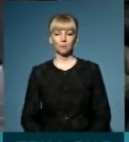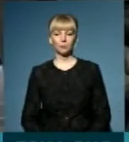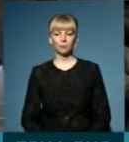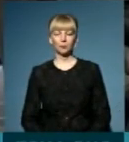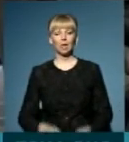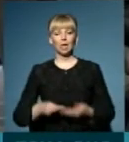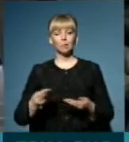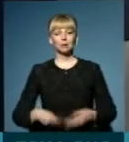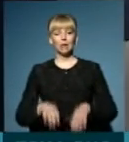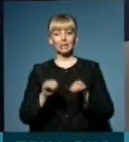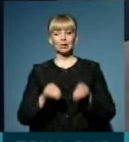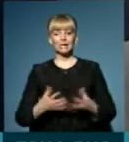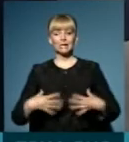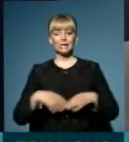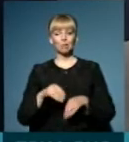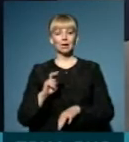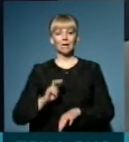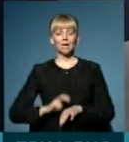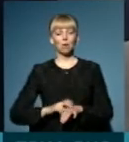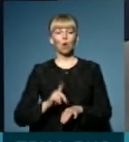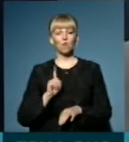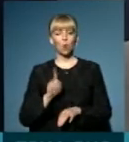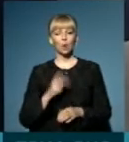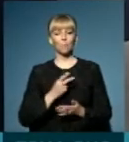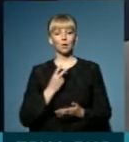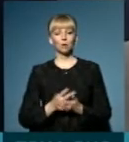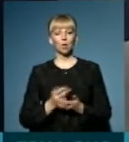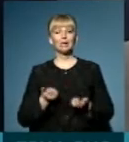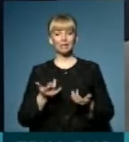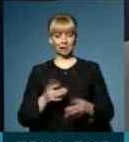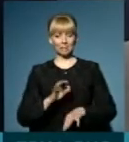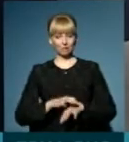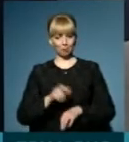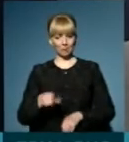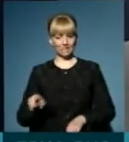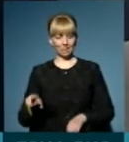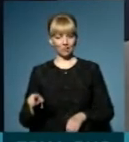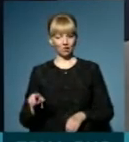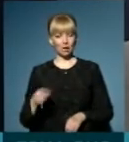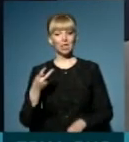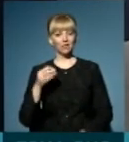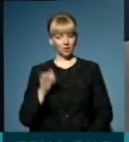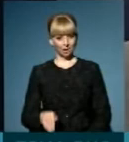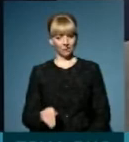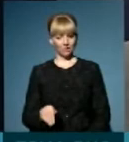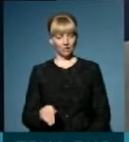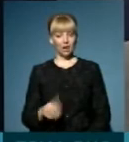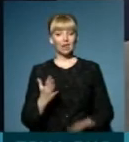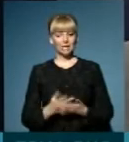Підписання декларації з сімейним лікарем, вона передбачає певну кількість пацієнтів. Дві тисячі. Є такі